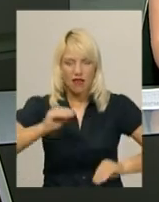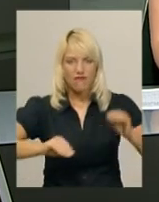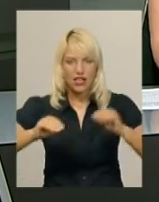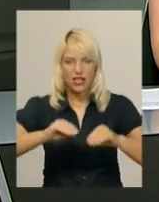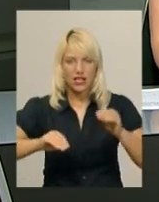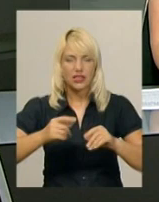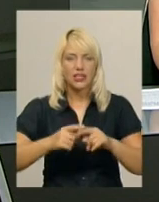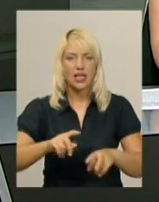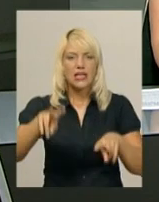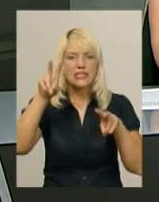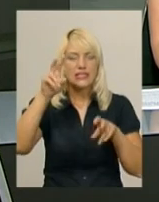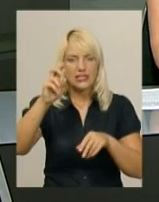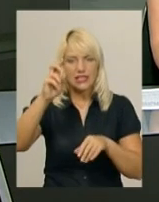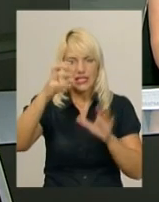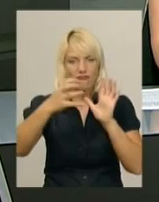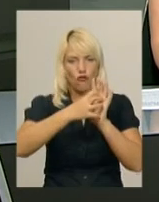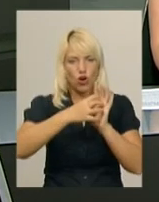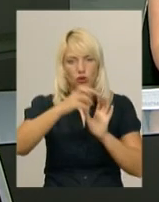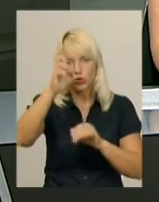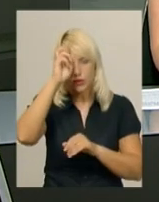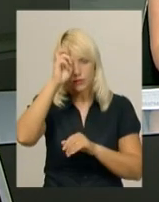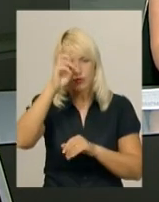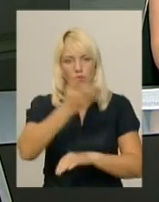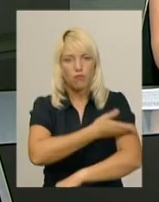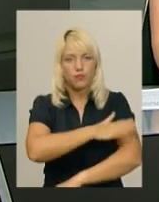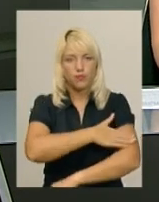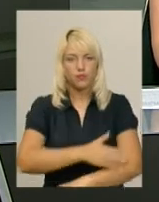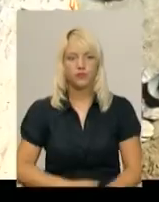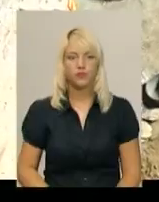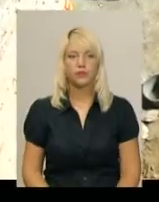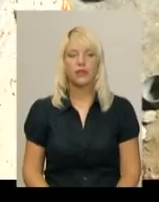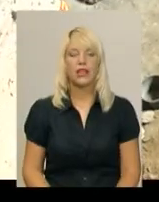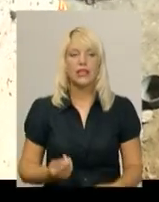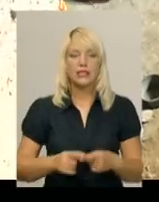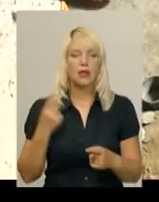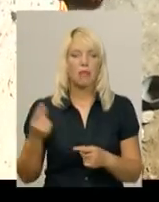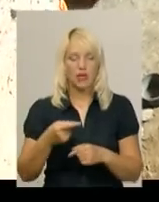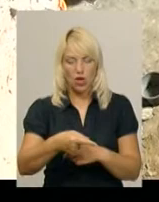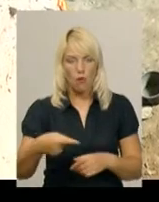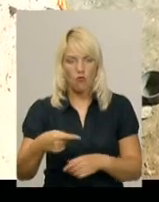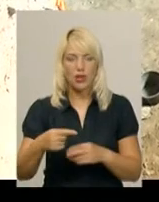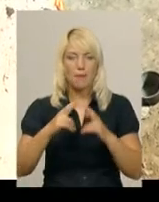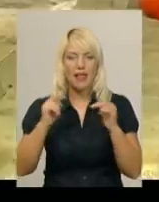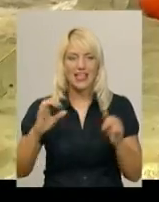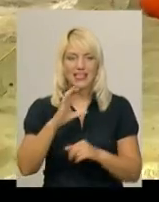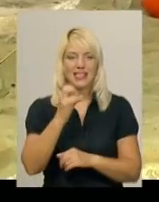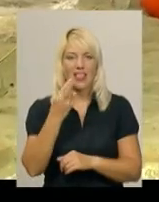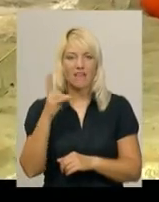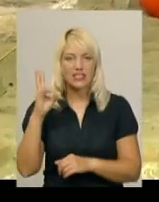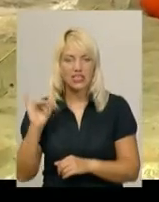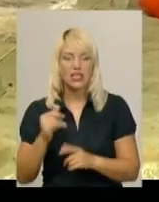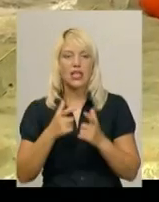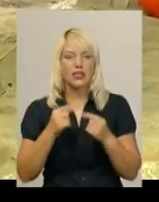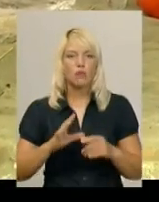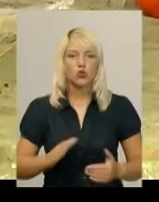символікою польського короля. Детальніше Тетяна Ворожцова. Це перший поверх палацу Синявських, де розташовувалися